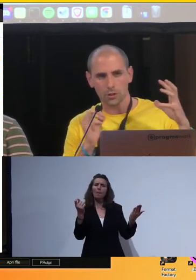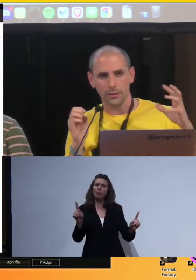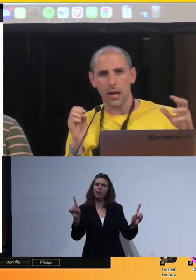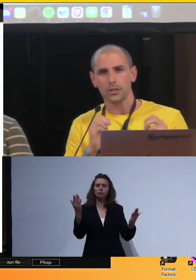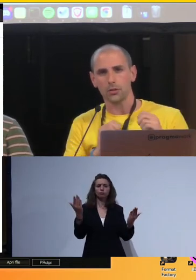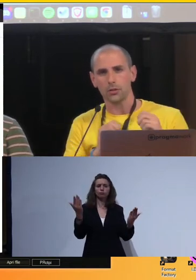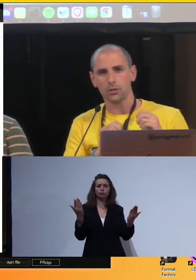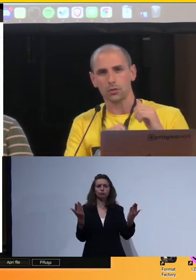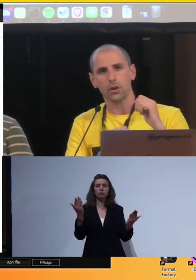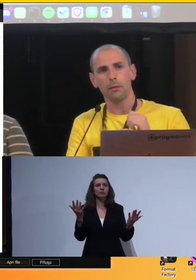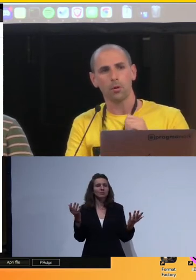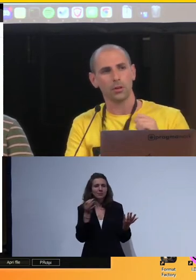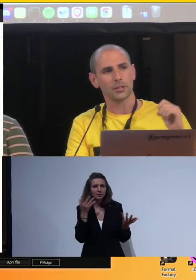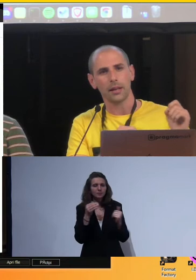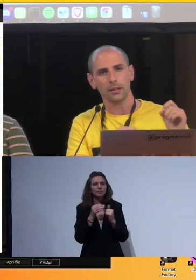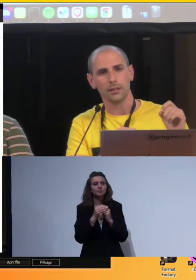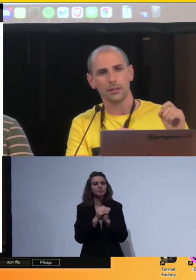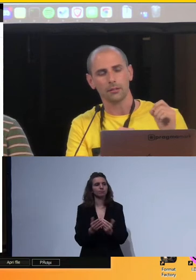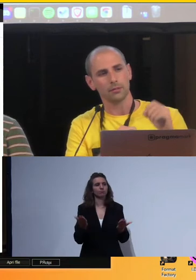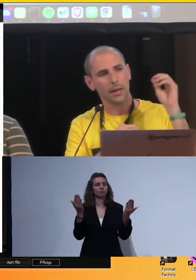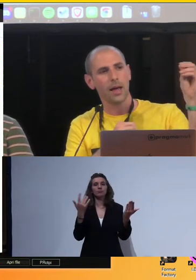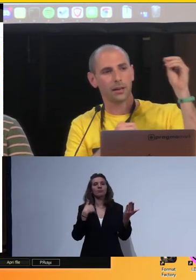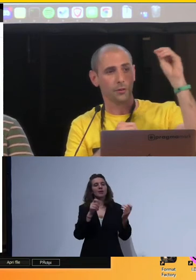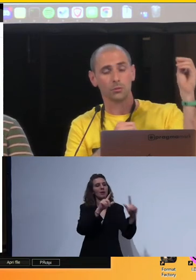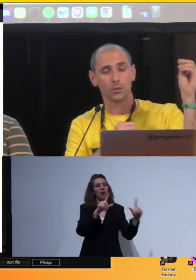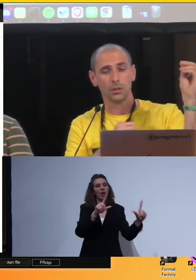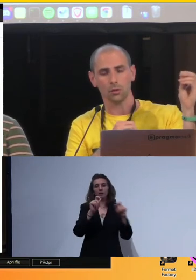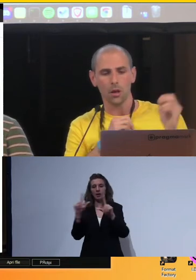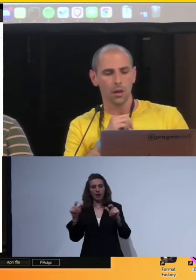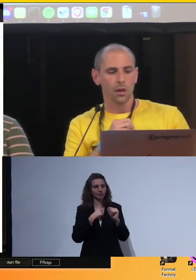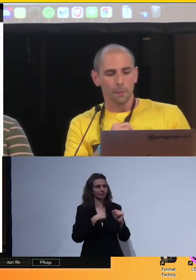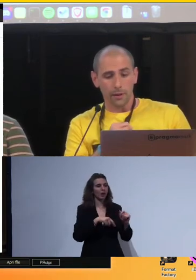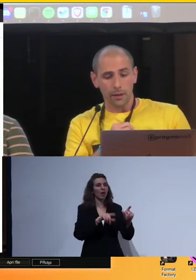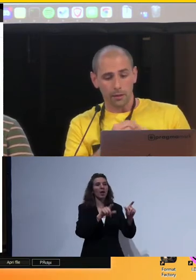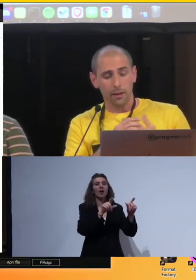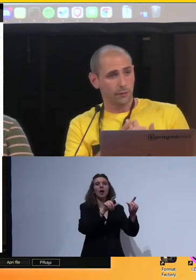intendiamo? Nel senso, se noi abbiamo in una slide tre paragrafi e un titolo,